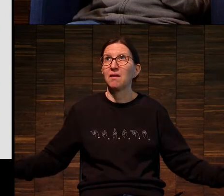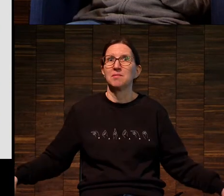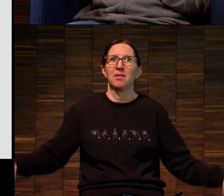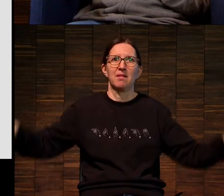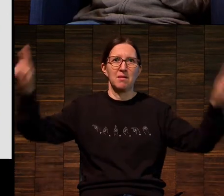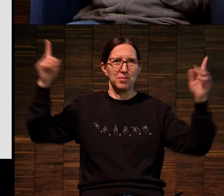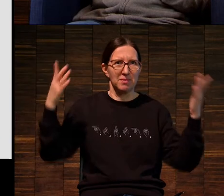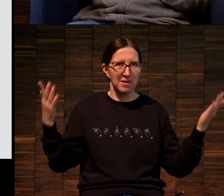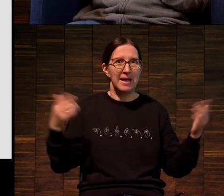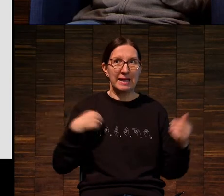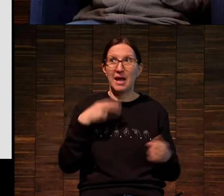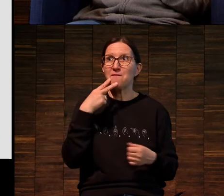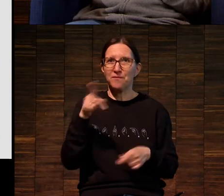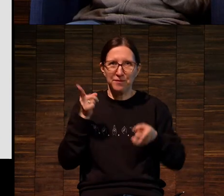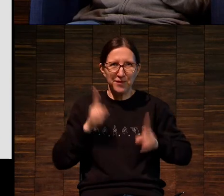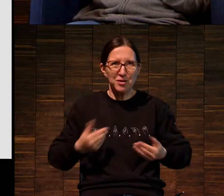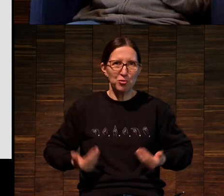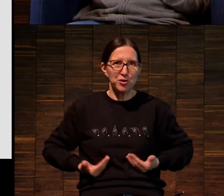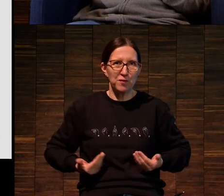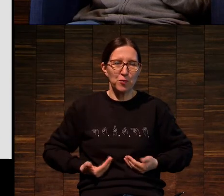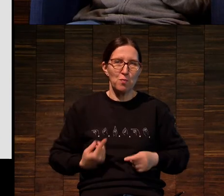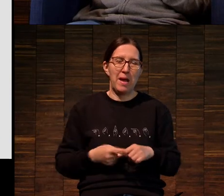Я ее видел живьем.